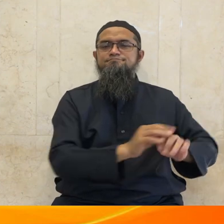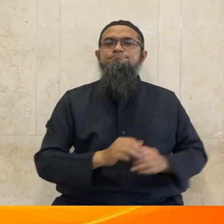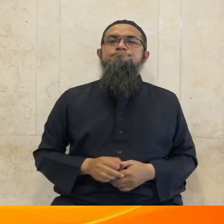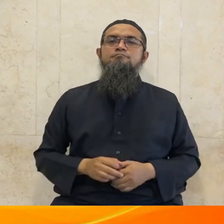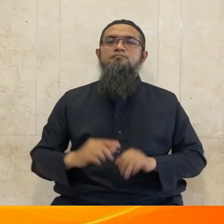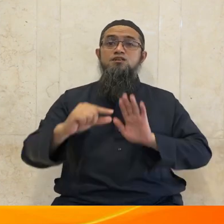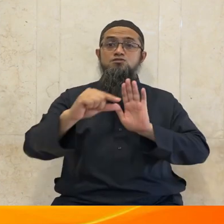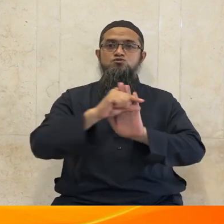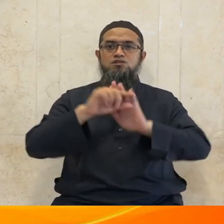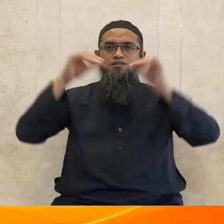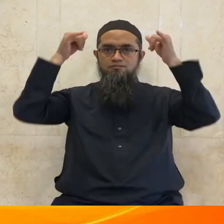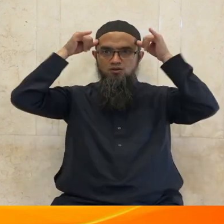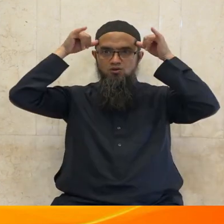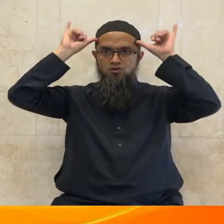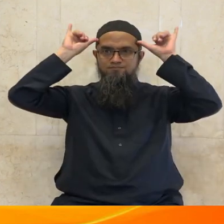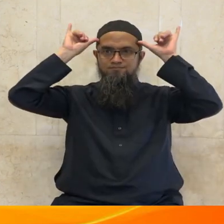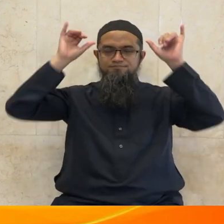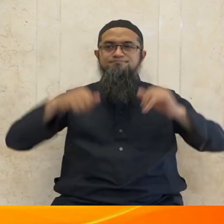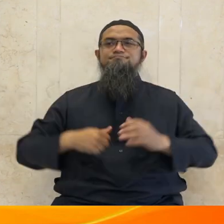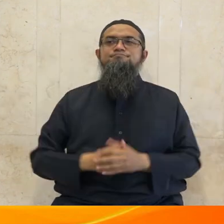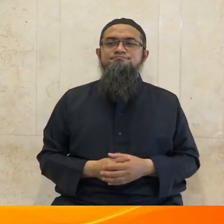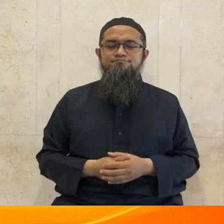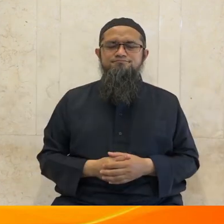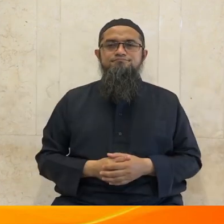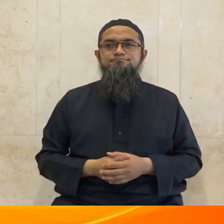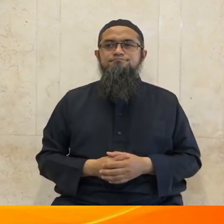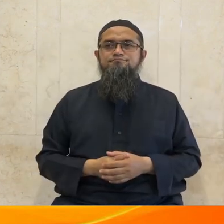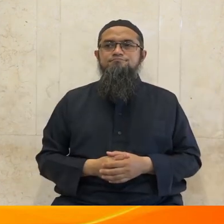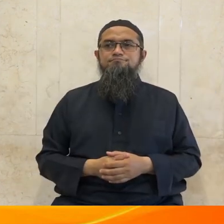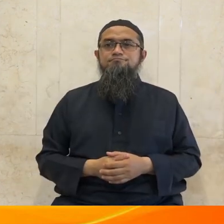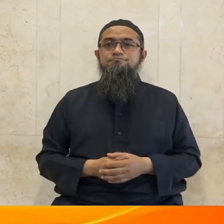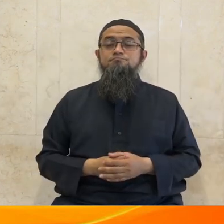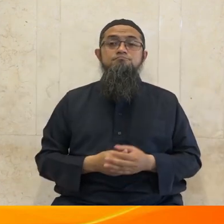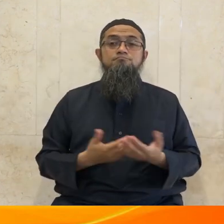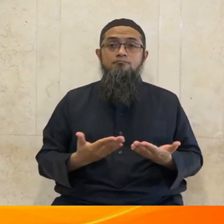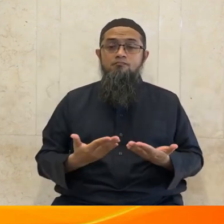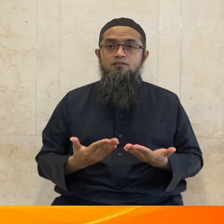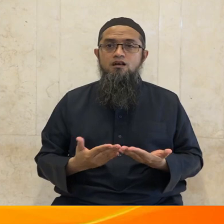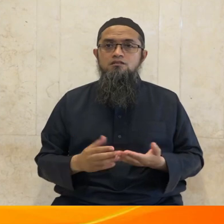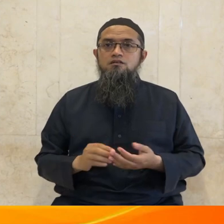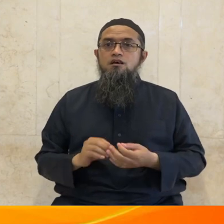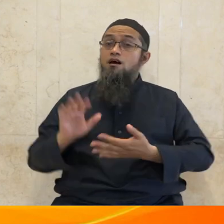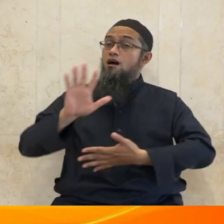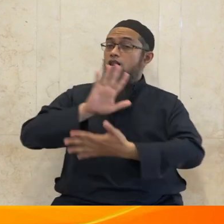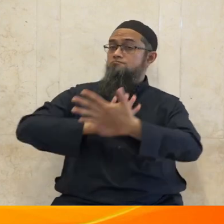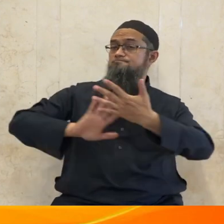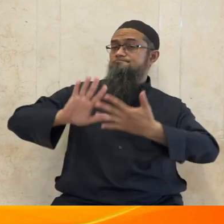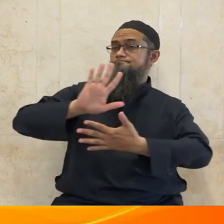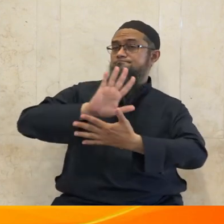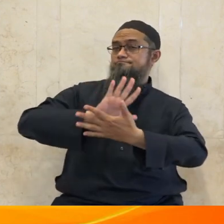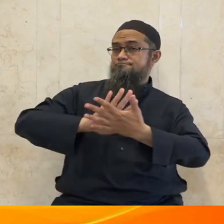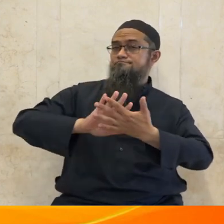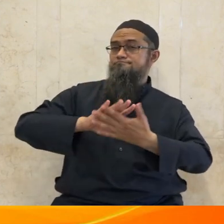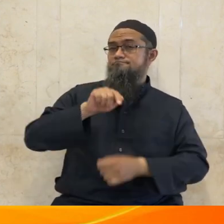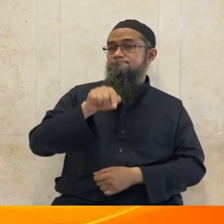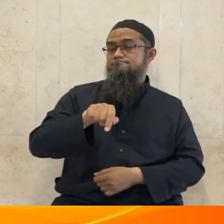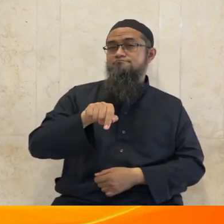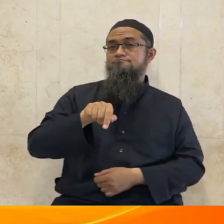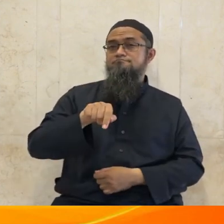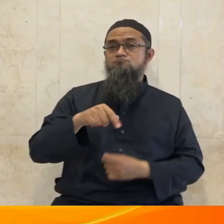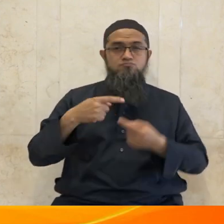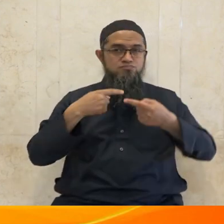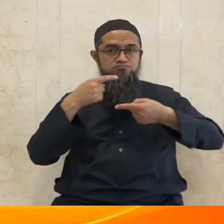beberapa penjelasan tentang fenomena alam yang menakjubkan dan menggetarkan hati seperti diuraikan di atas